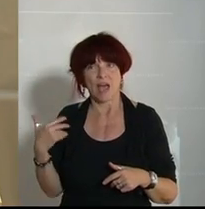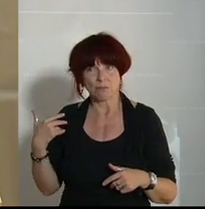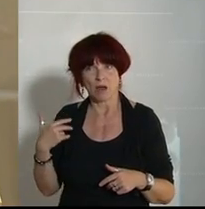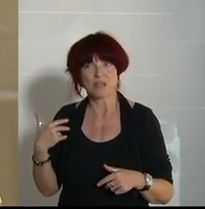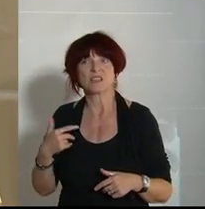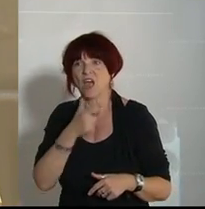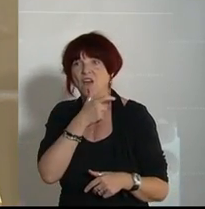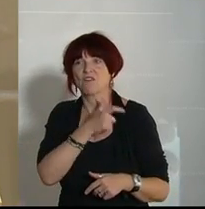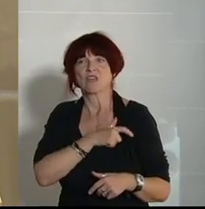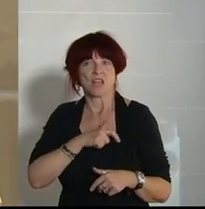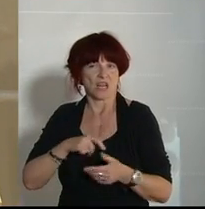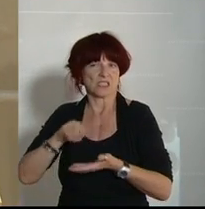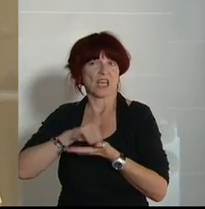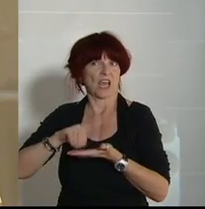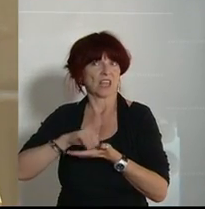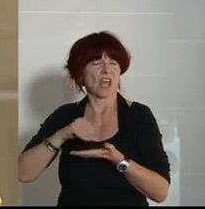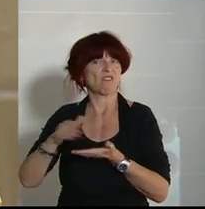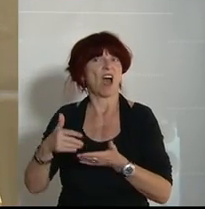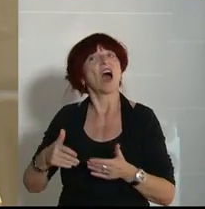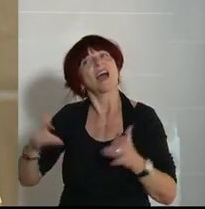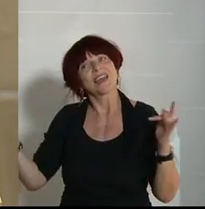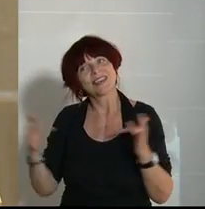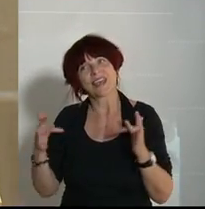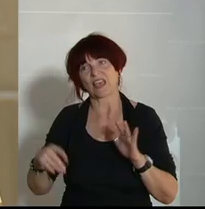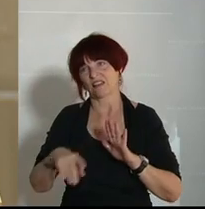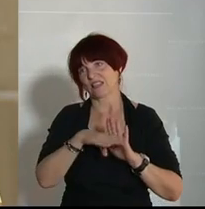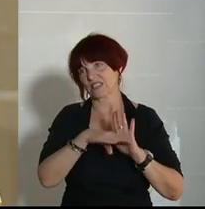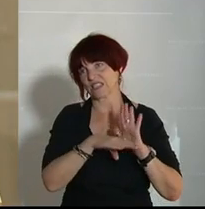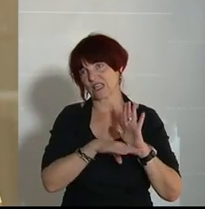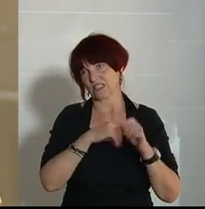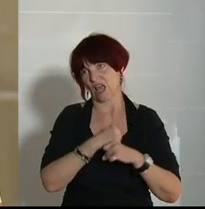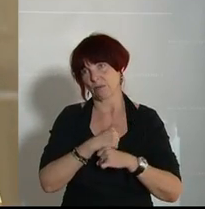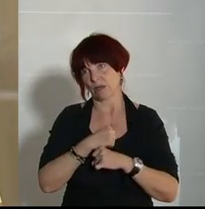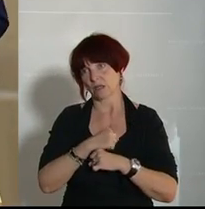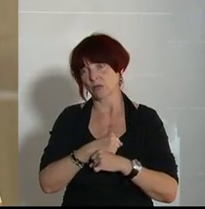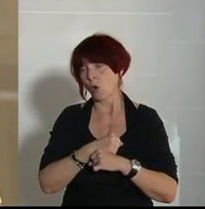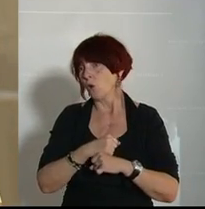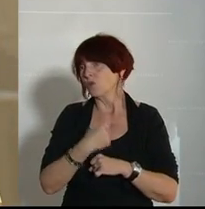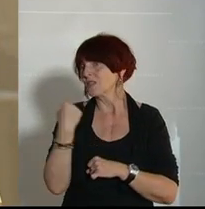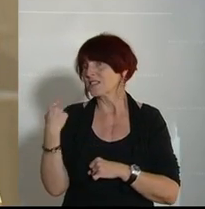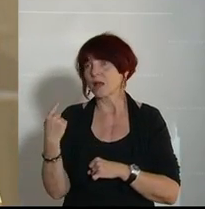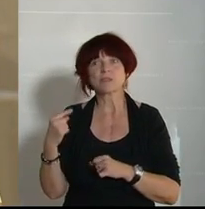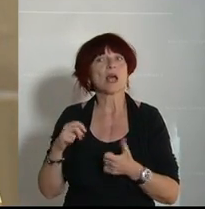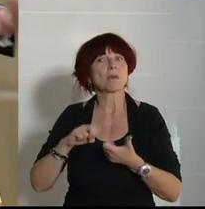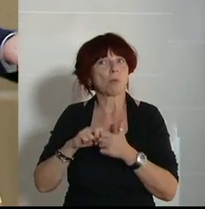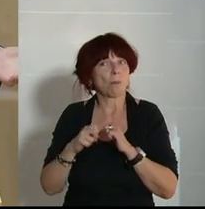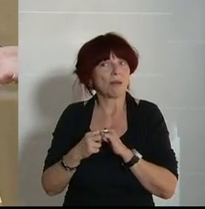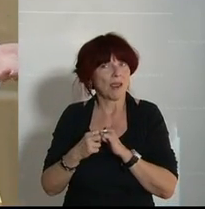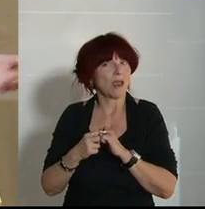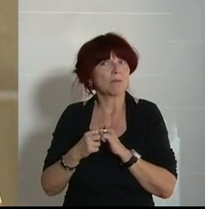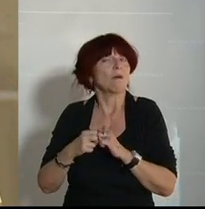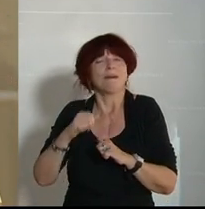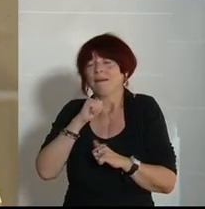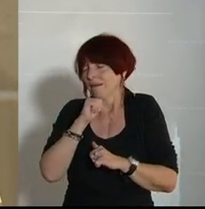sehr klar, weil das wissen wir inzwischen. Und er hat natürlich ein Problem, weil er das nicht kann. Wie soll er es noch können? Ich habe wirklich nichts gegen Pressesprecher, aber nichts gegen